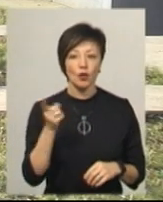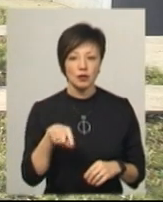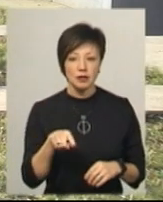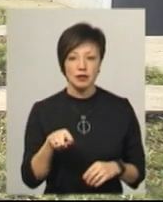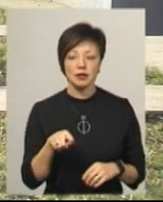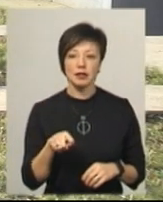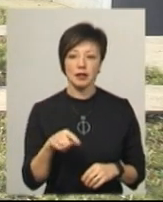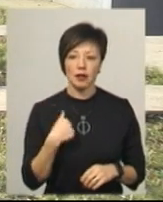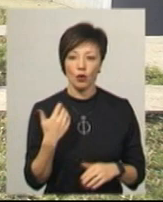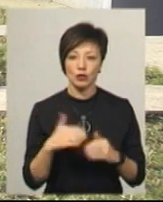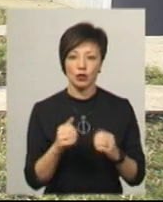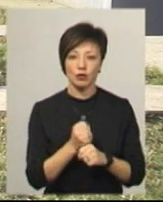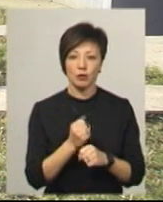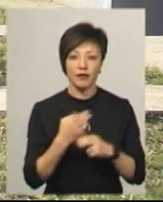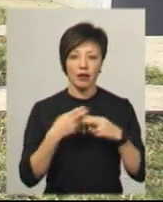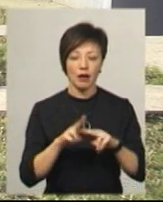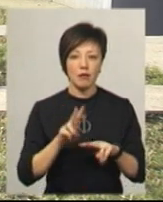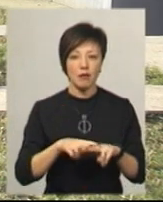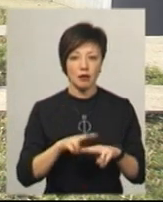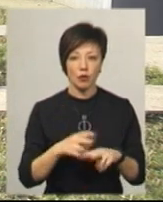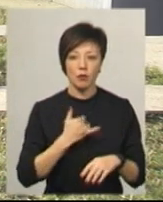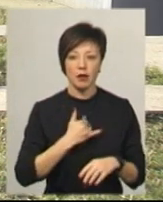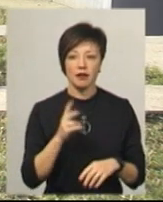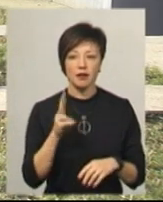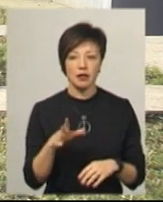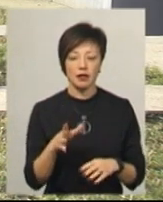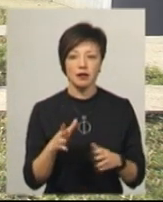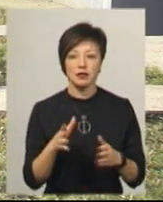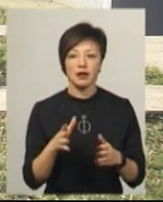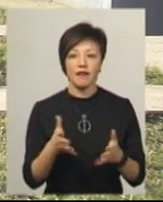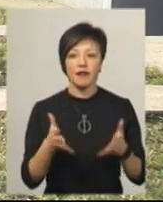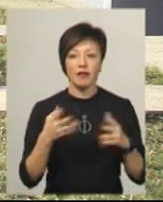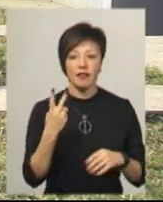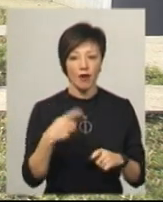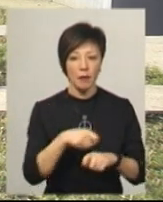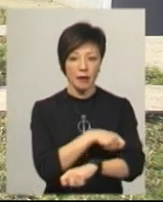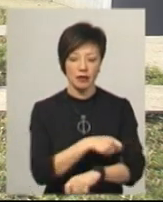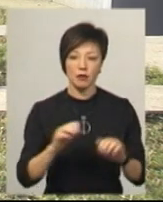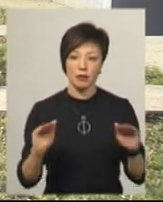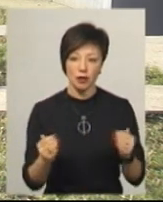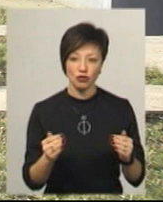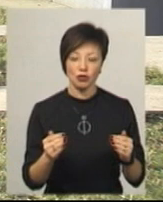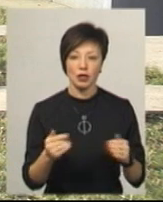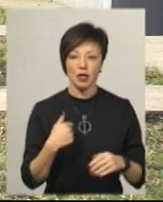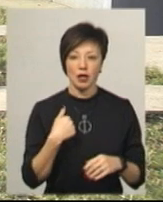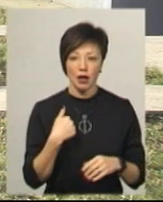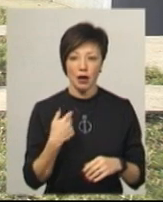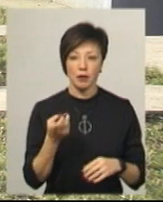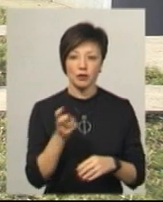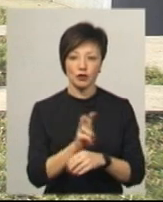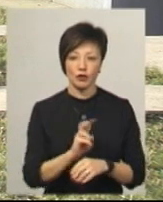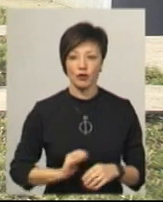я вже зробив техпаспорт, у мене квартира виявилася на 2 квадратних метри менше. Я прийшов до